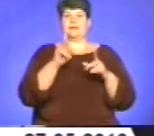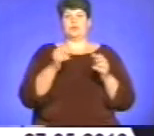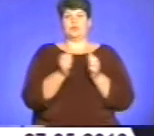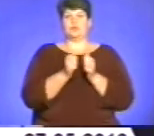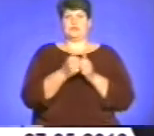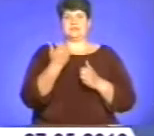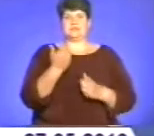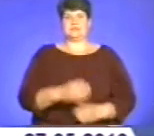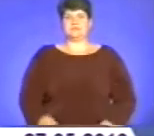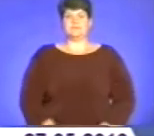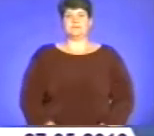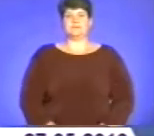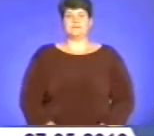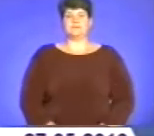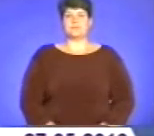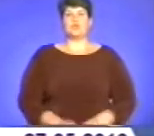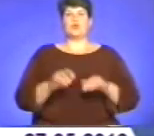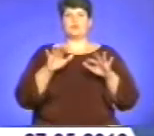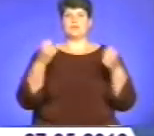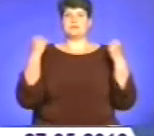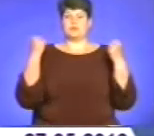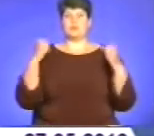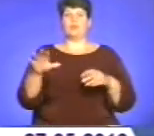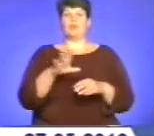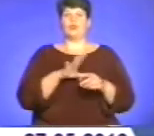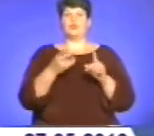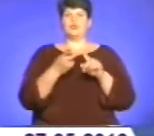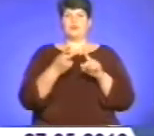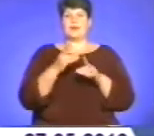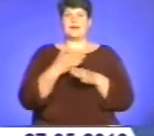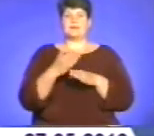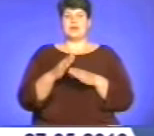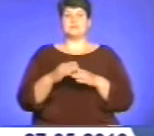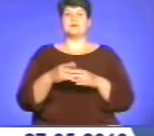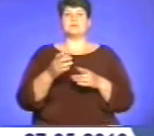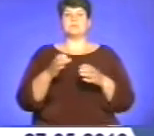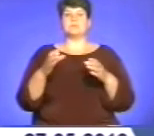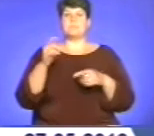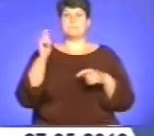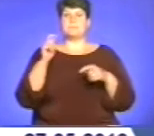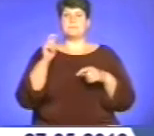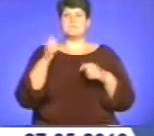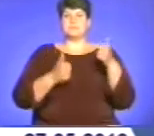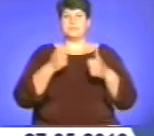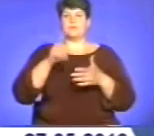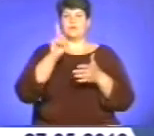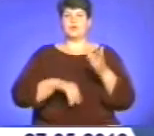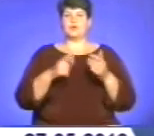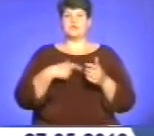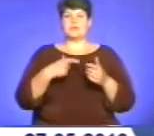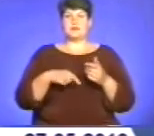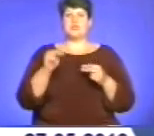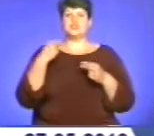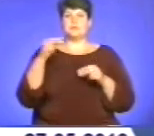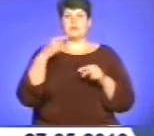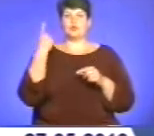брати з них приклад. І до подій спортивних відбувся другий етап «Спартакиади. Повір у себе» та чемпіонат області легкої